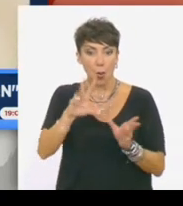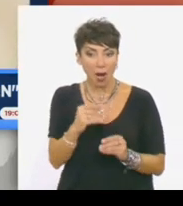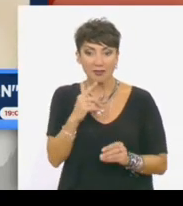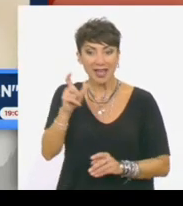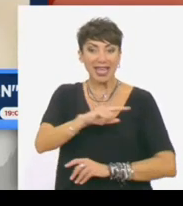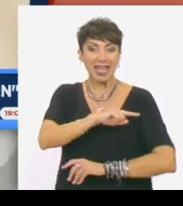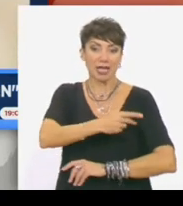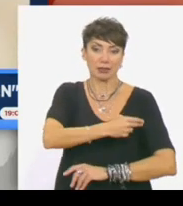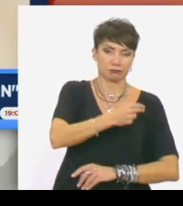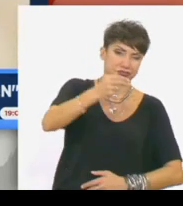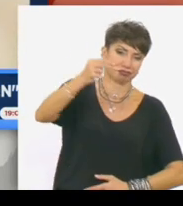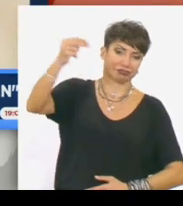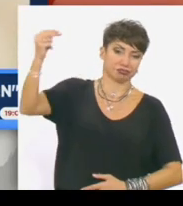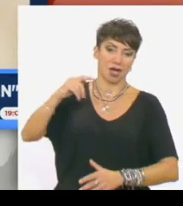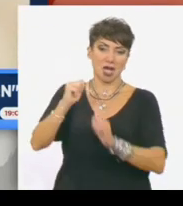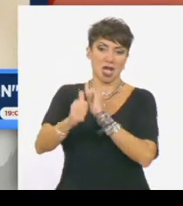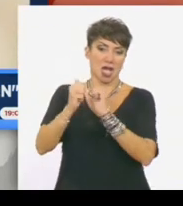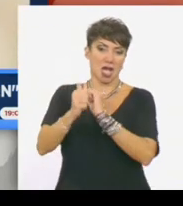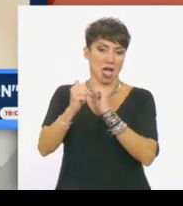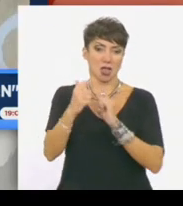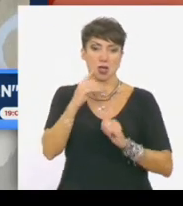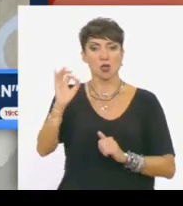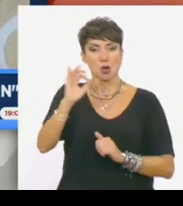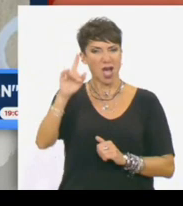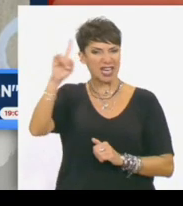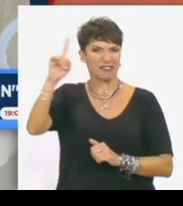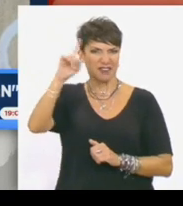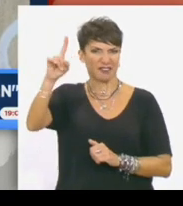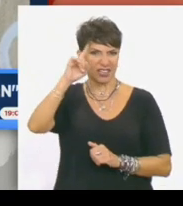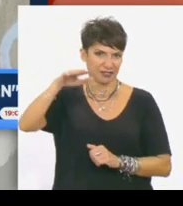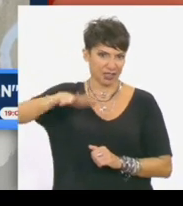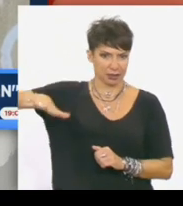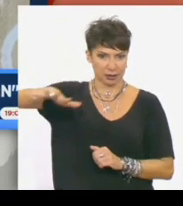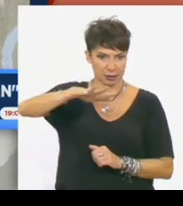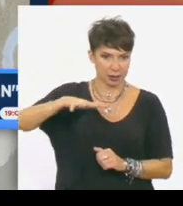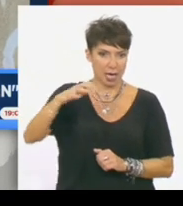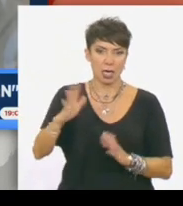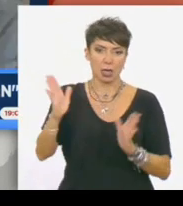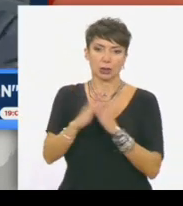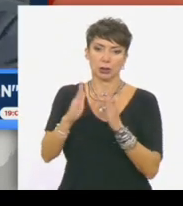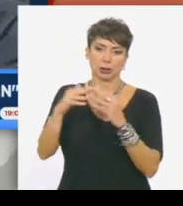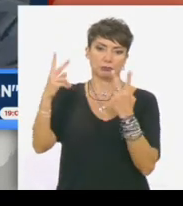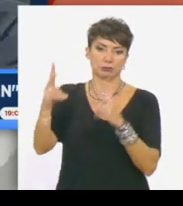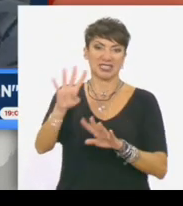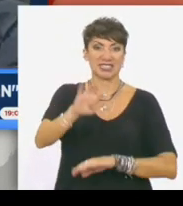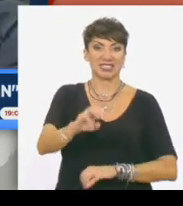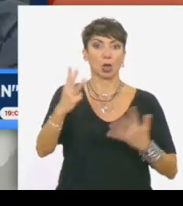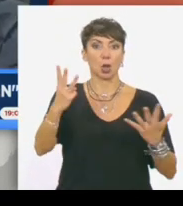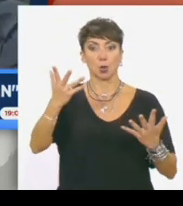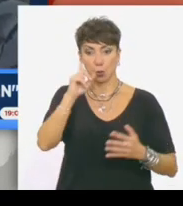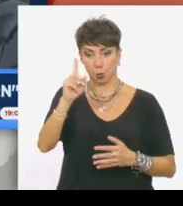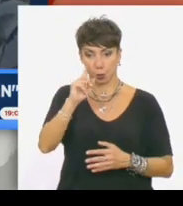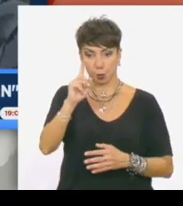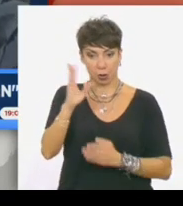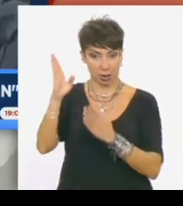της γιατρού των επωνύμων και των αθλητών. Βρισκόμαστε στα Βόρεια Προάστια. Εδώ είναι το σπίτι της 48χρονης και εδώ